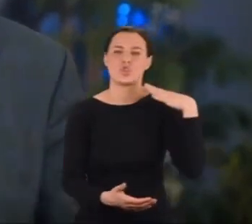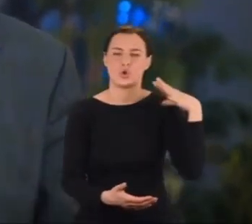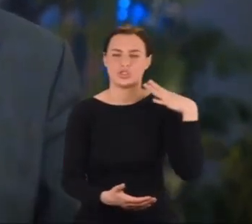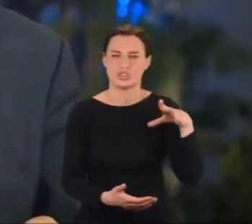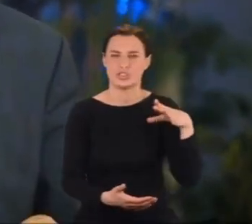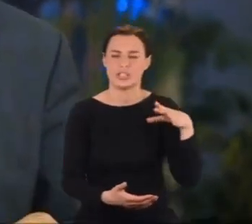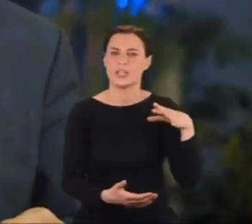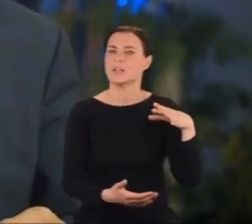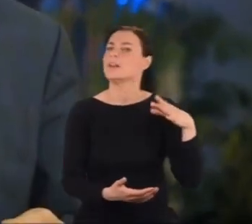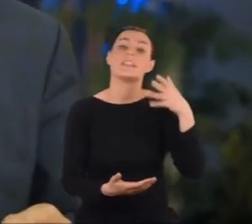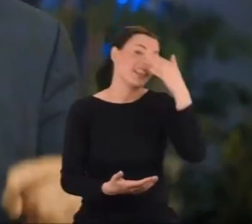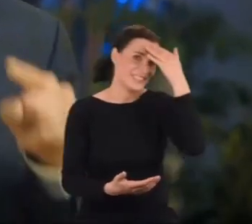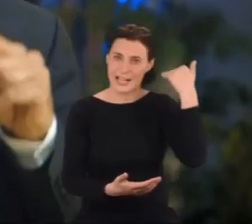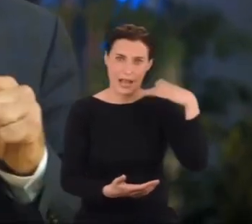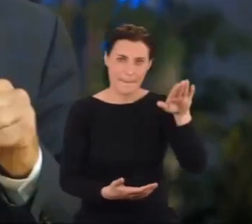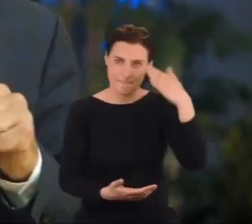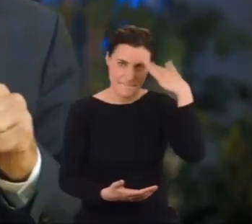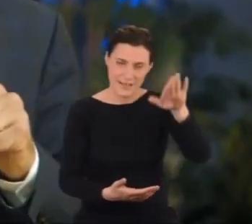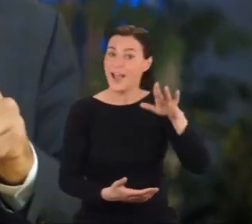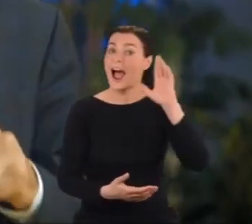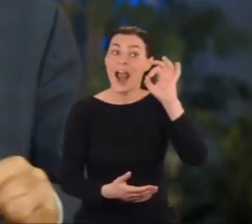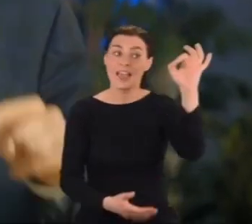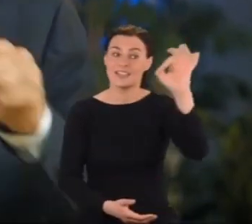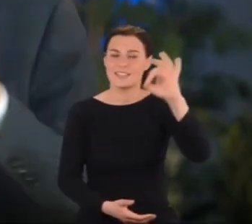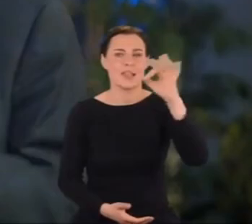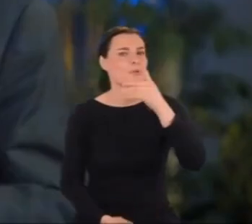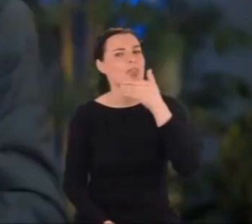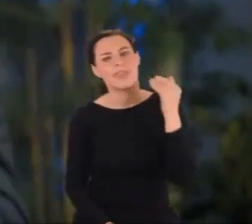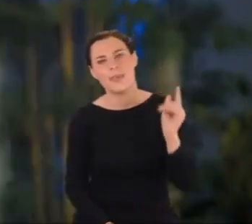Nie znamy jej wartości, ale wiemy, że nie wynosi zero.